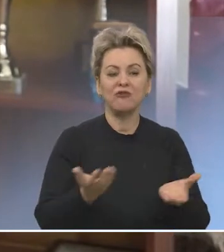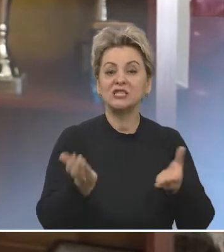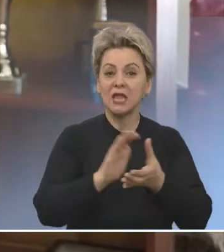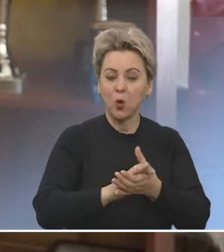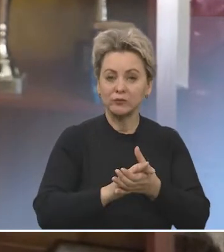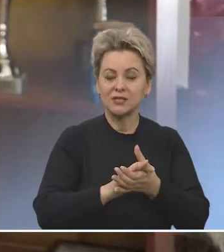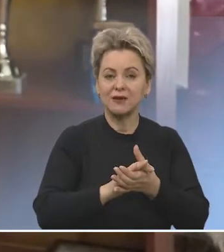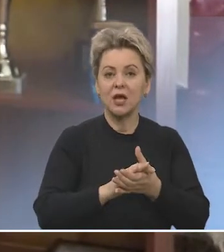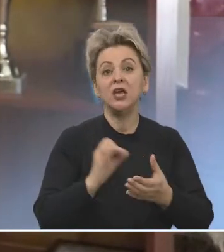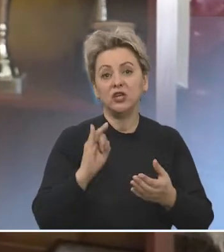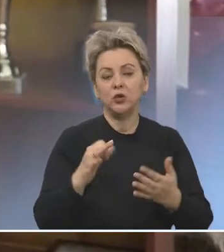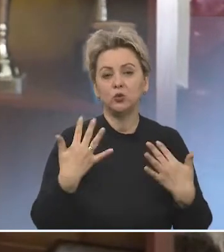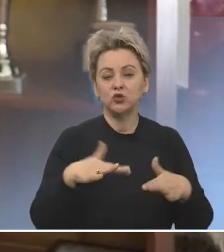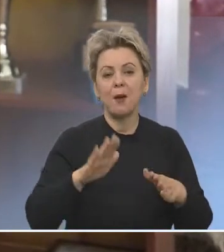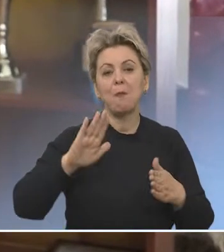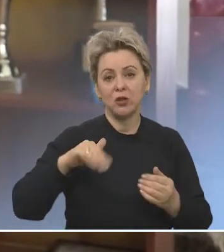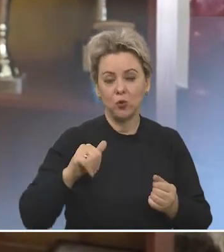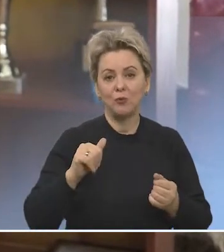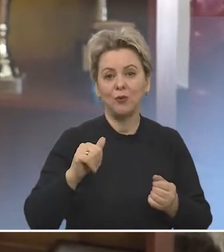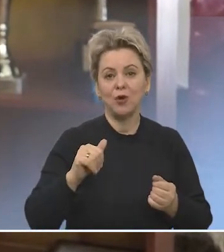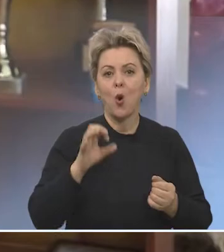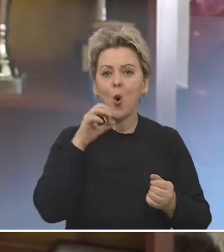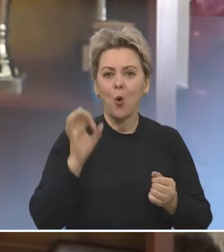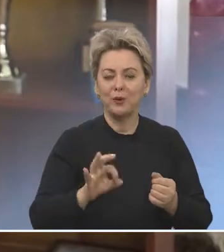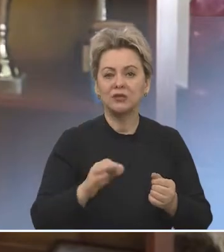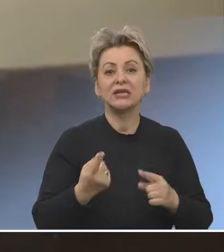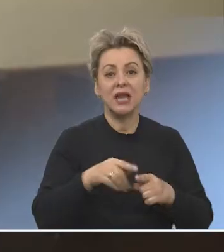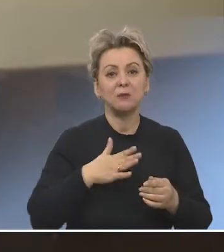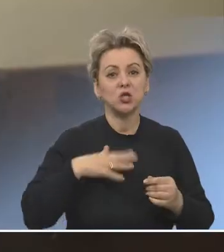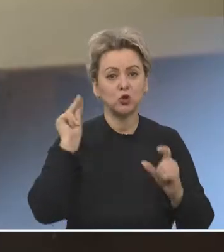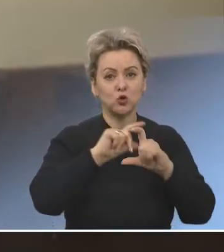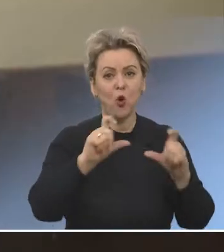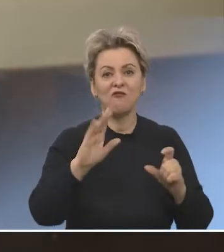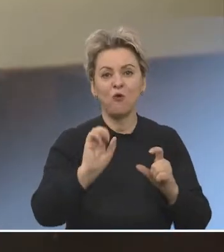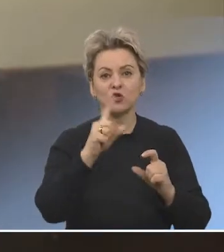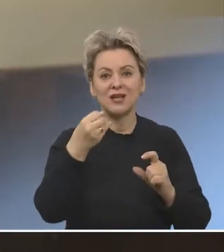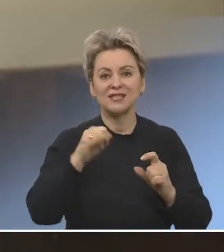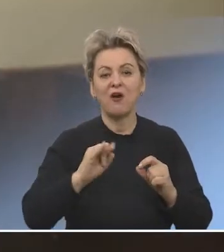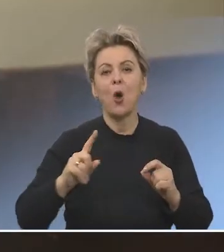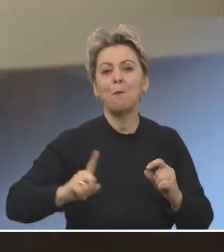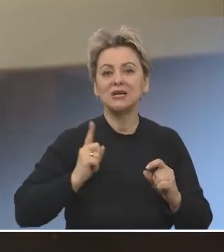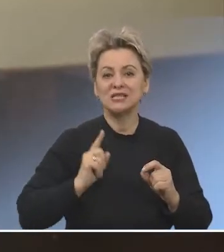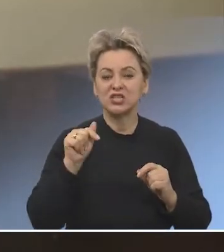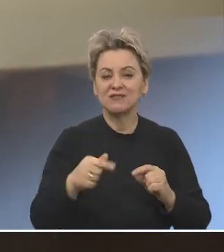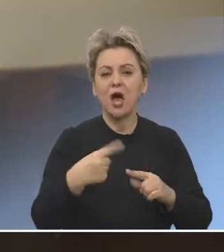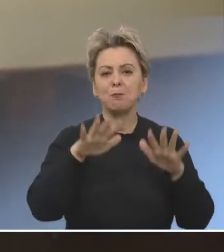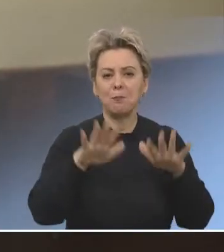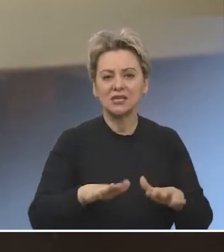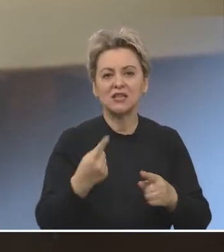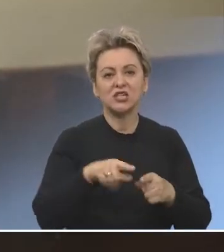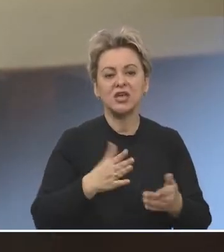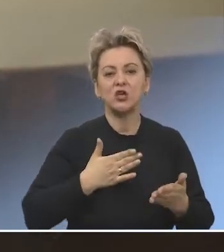очередь новые знакомства, ну и уже потом опыт. Для меня школа вожатского мастерства – это